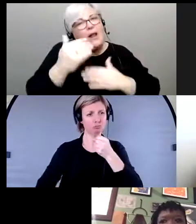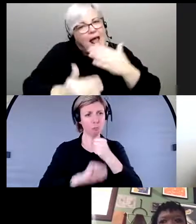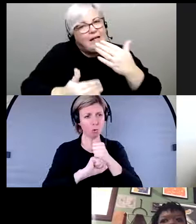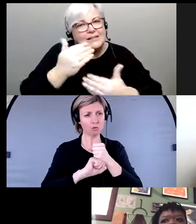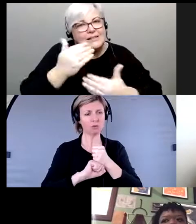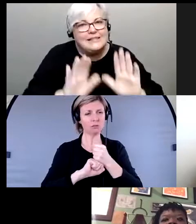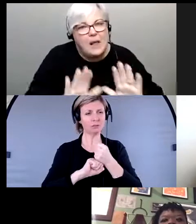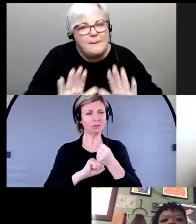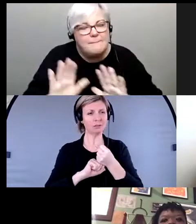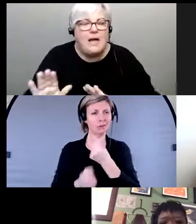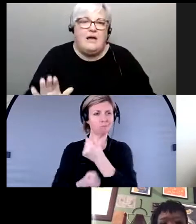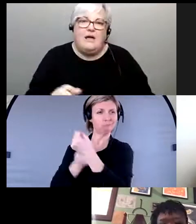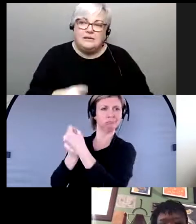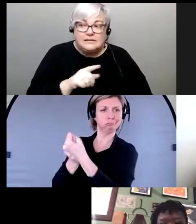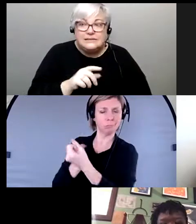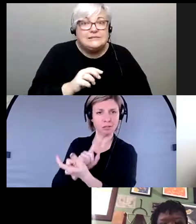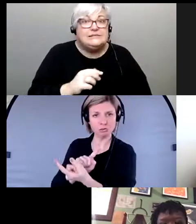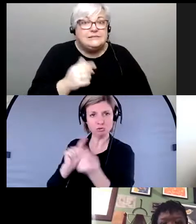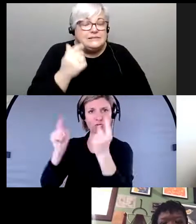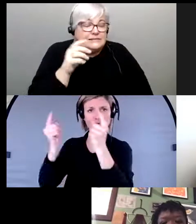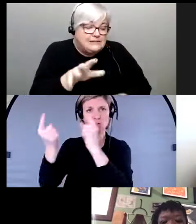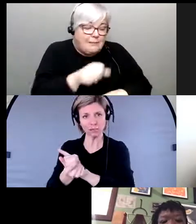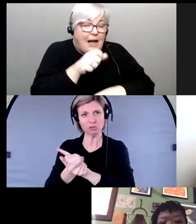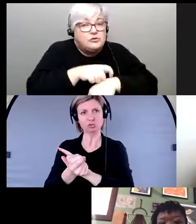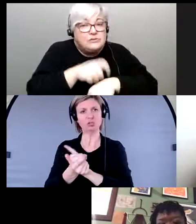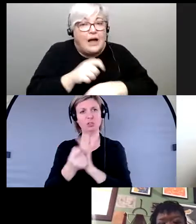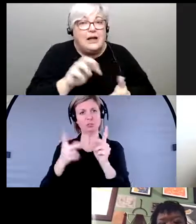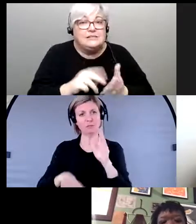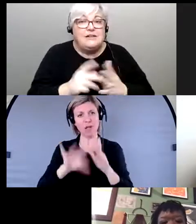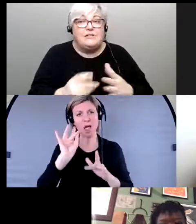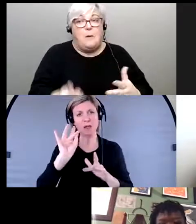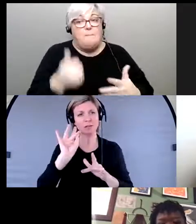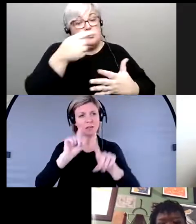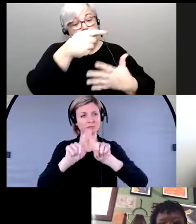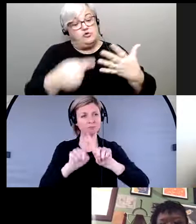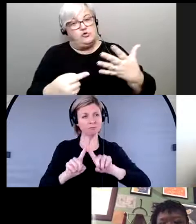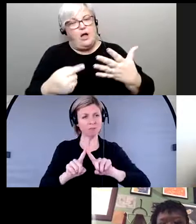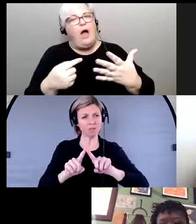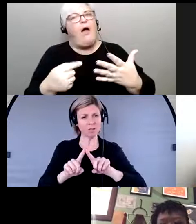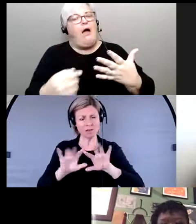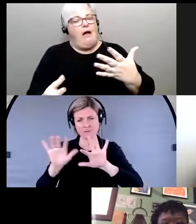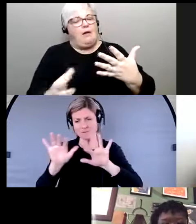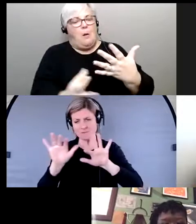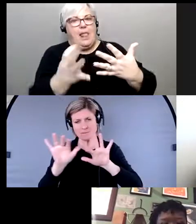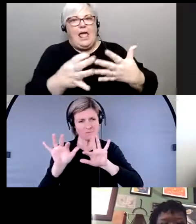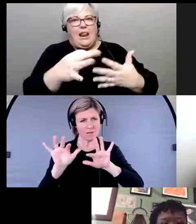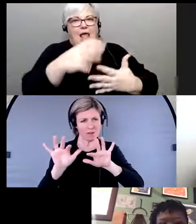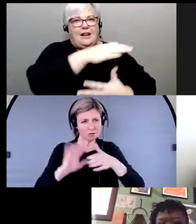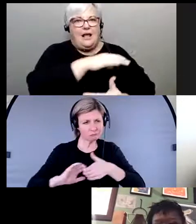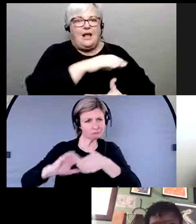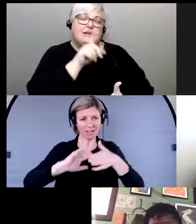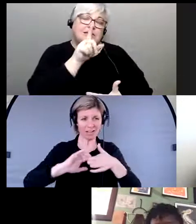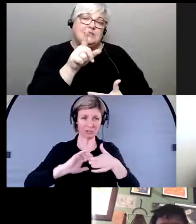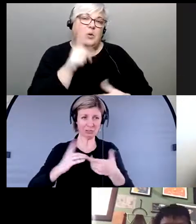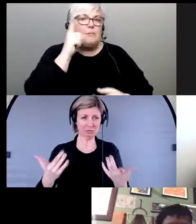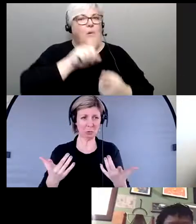'important quelque chose qui prend du temps et à ce moment-là vous verrez probablement qu'il y a plus d'éléments qui sont liés à ce que vous le pensez et qu'il faut vraiment éviter l